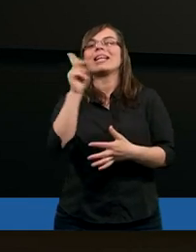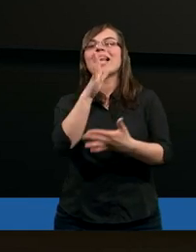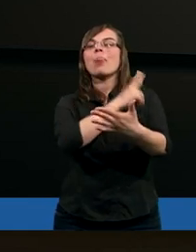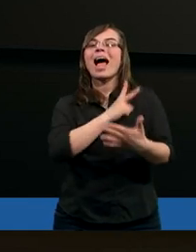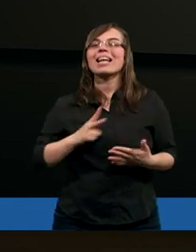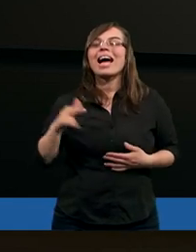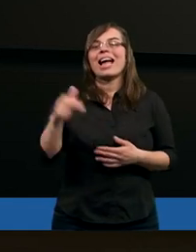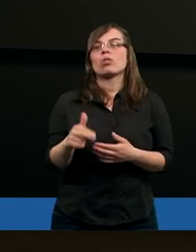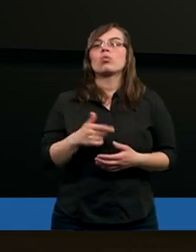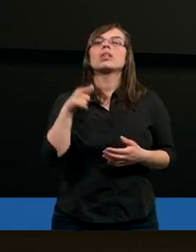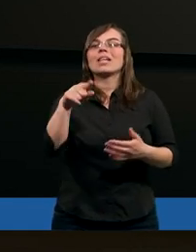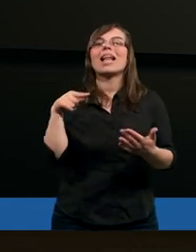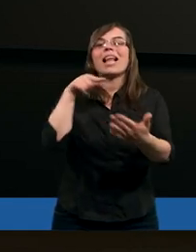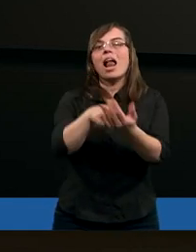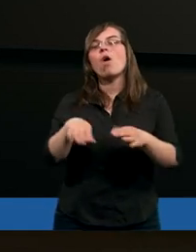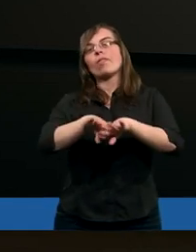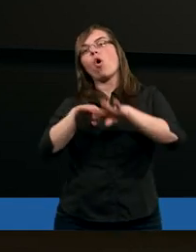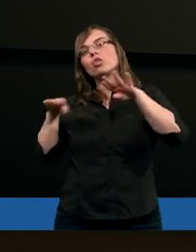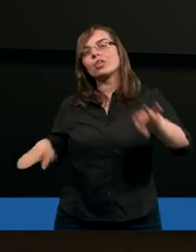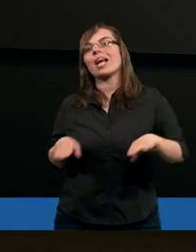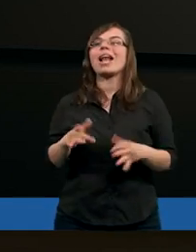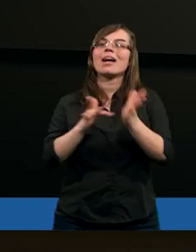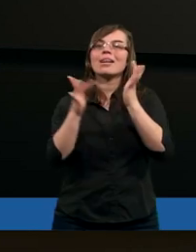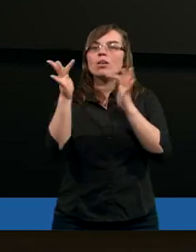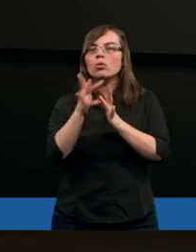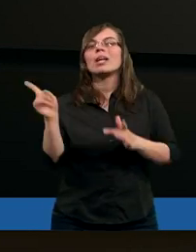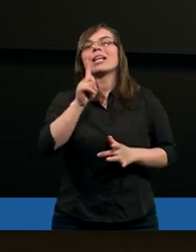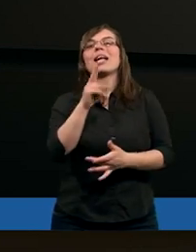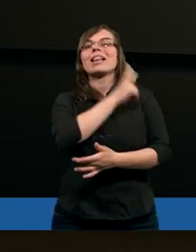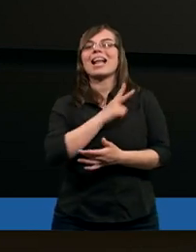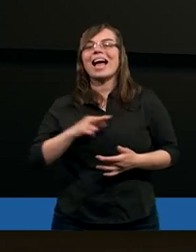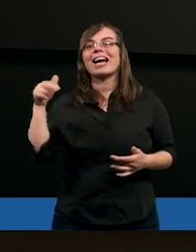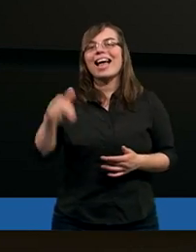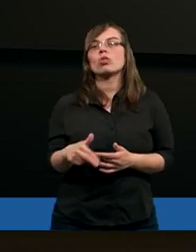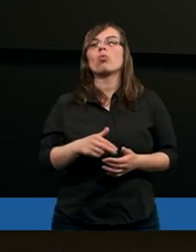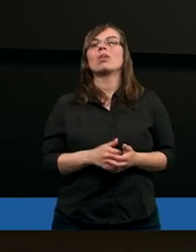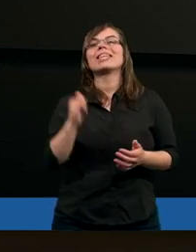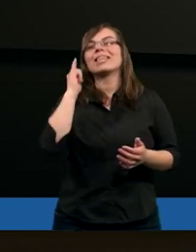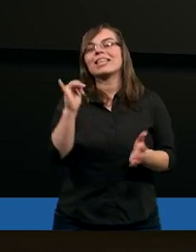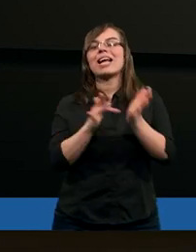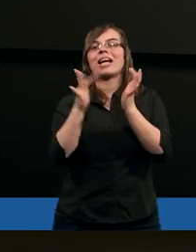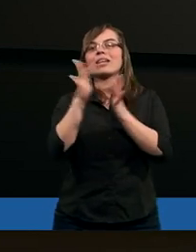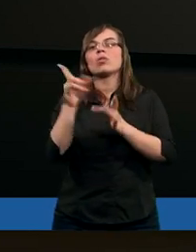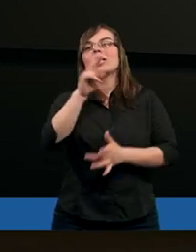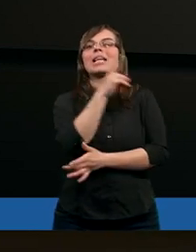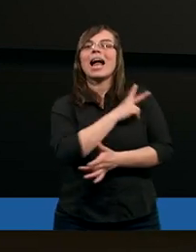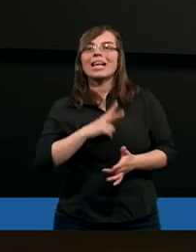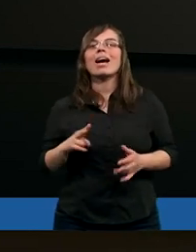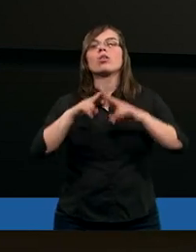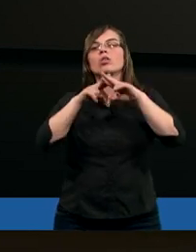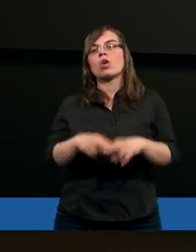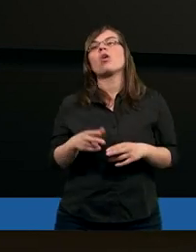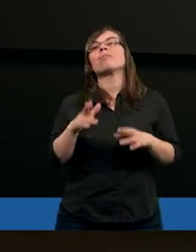z Nazaretu, tutaj celowo oddzielam, Jezusa z Nazaretu, Jezus z